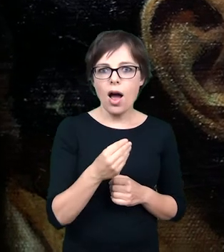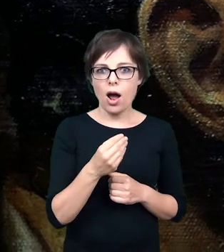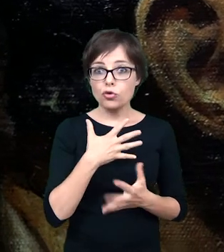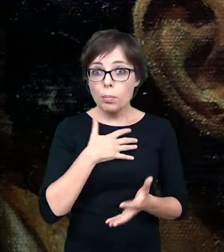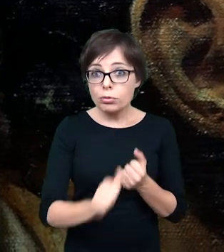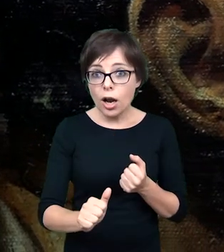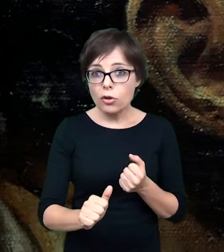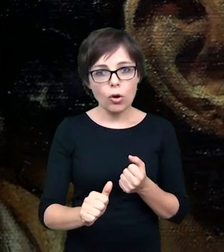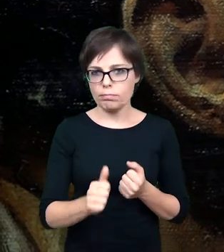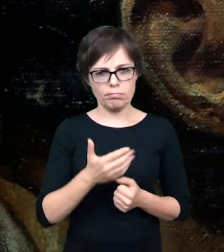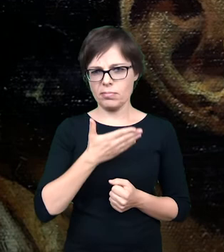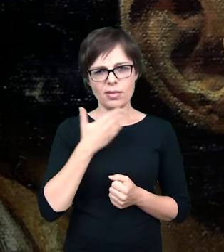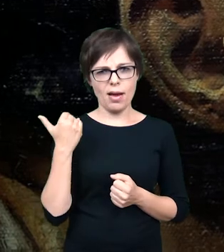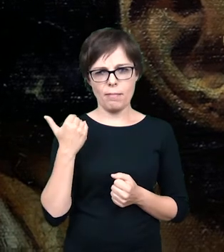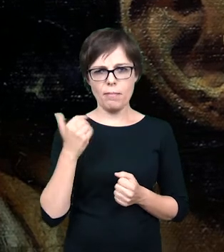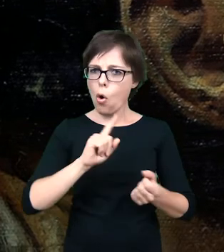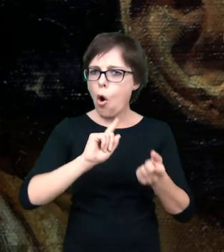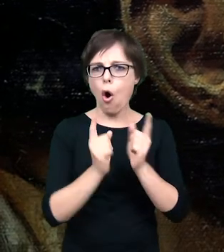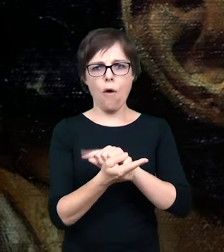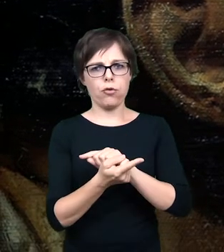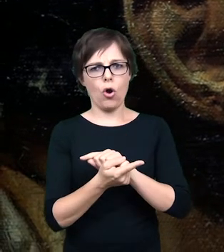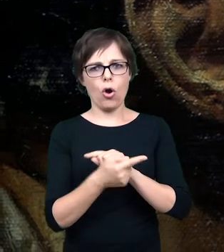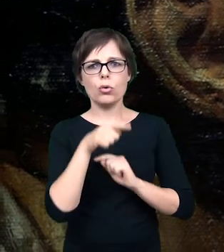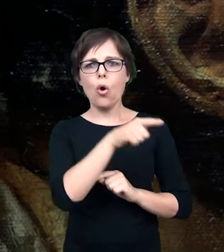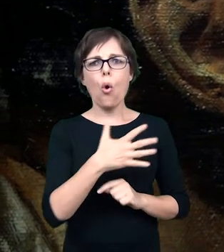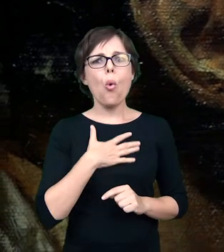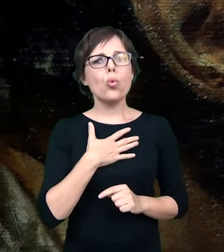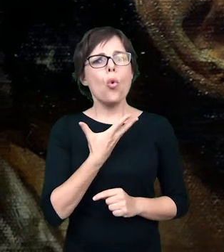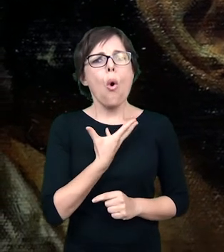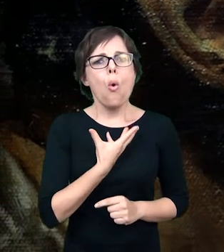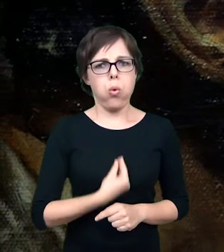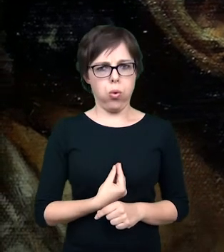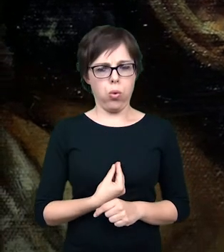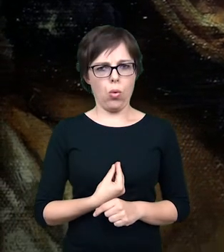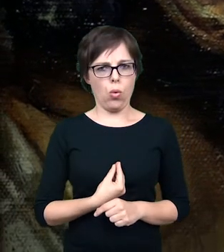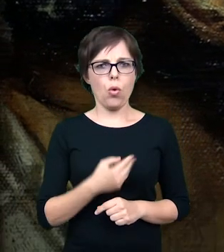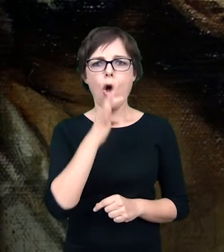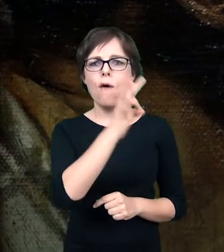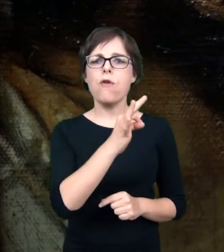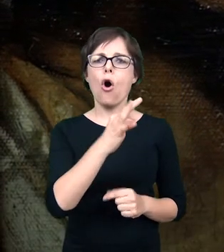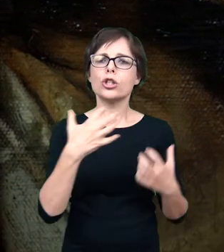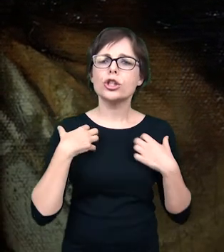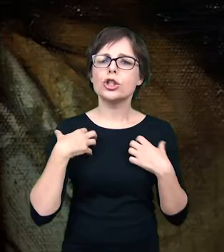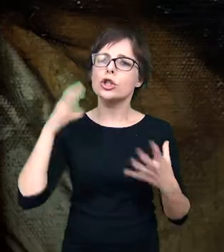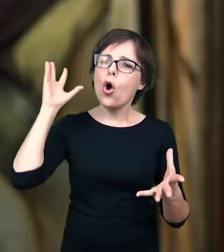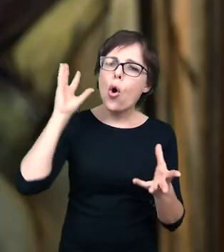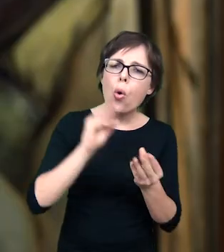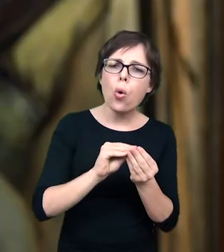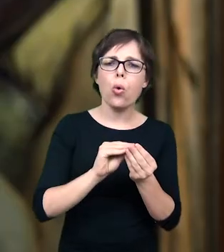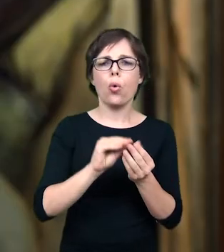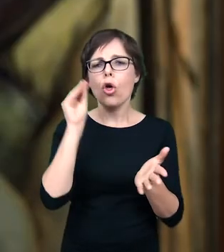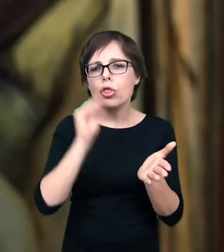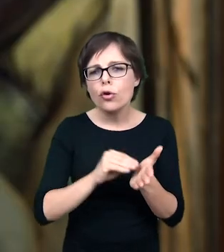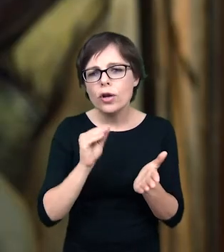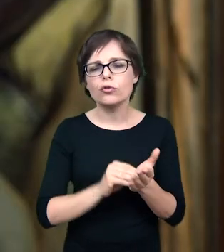przeciwnie, można powiedzieć, rodzaj jakby ulgi, że to, co już w tym życiu doświadczył i co